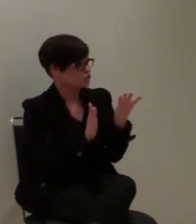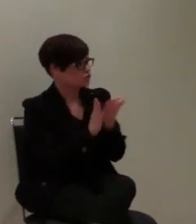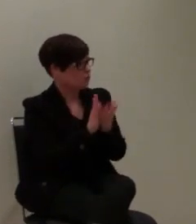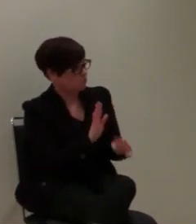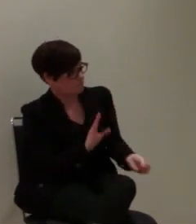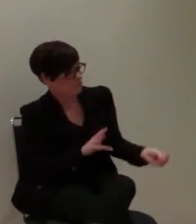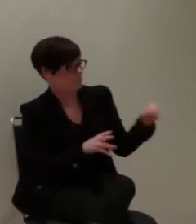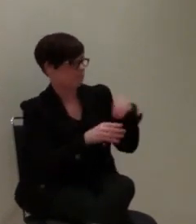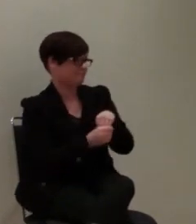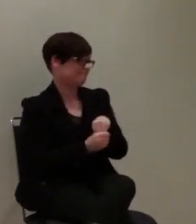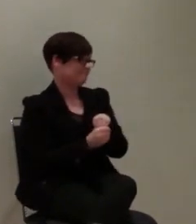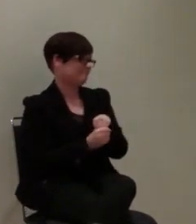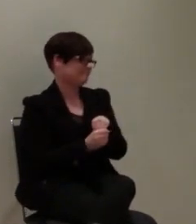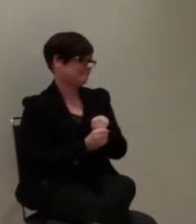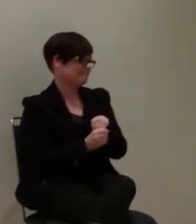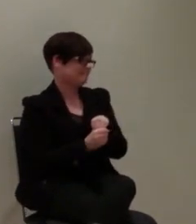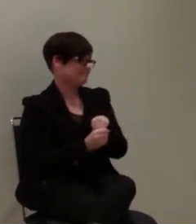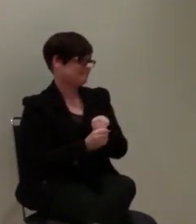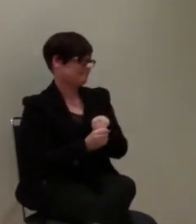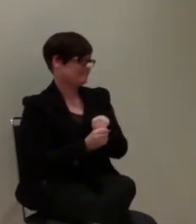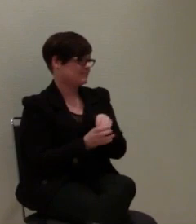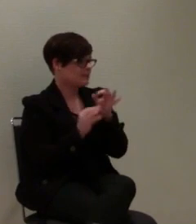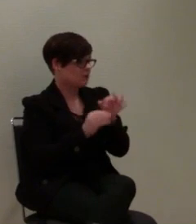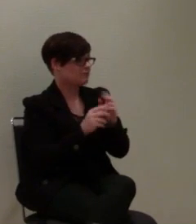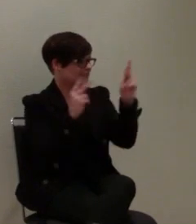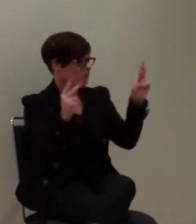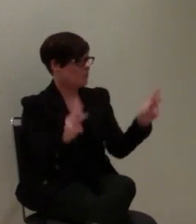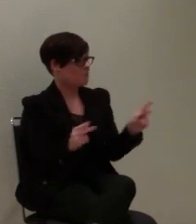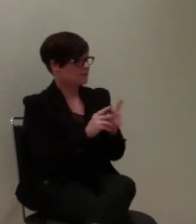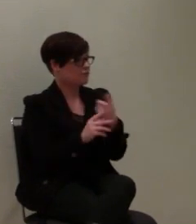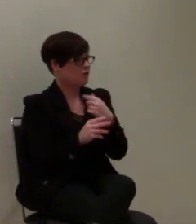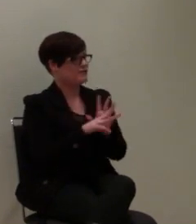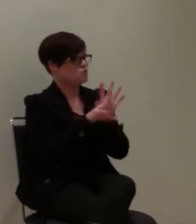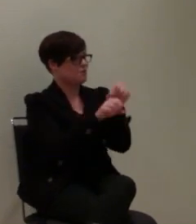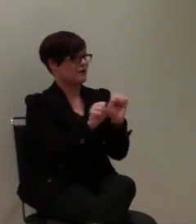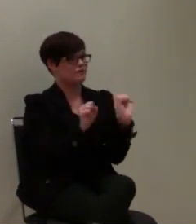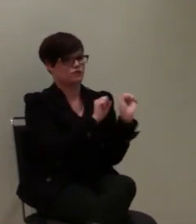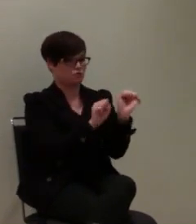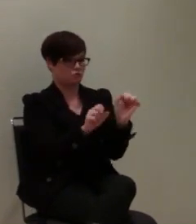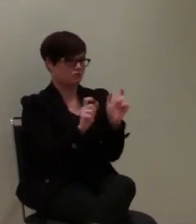uns, um eben genau unsere Seite vor solchen Übergriffen zu schützen.